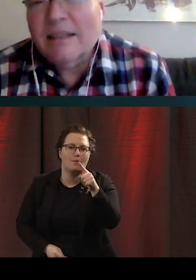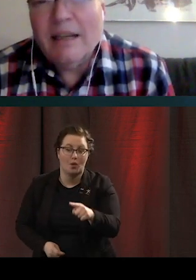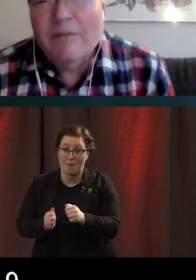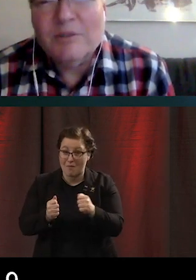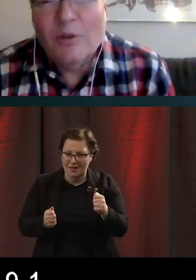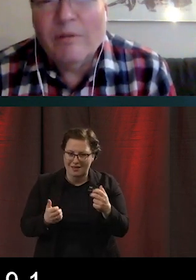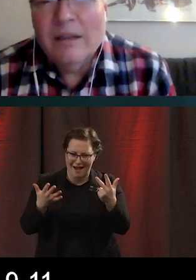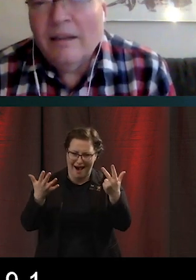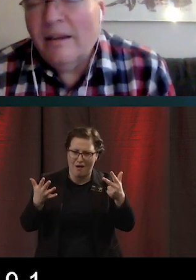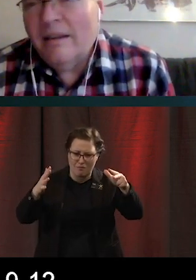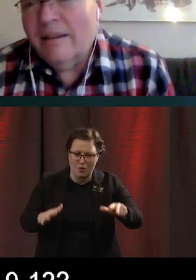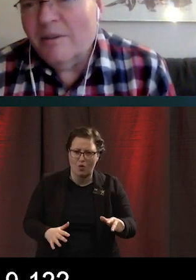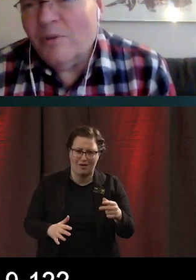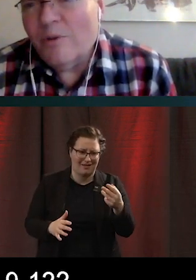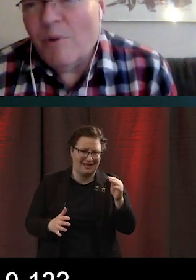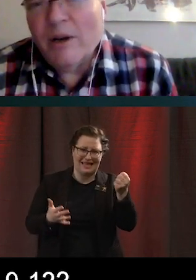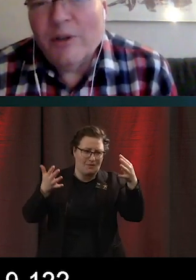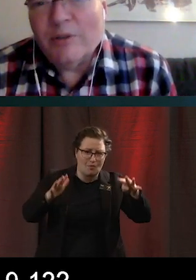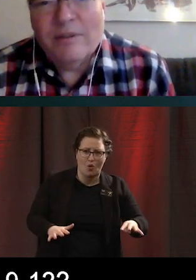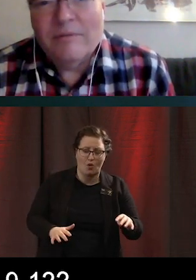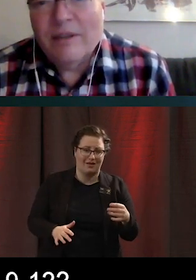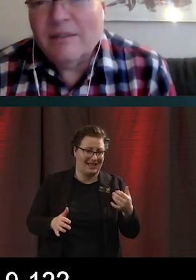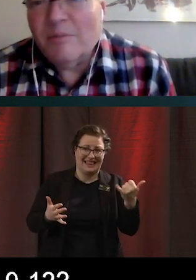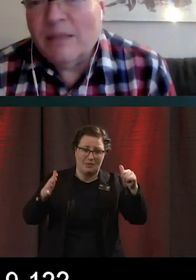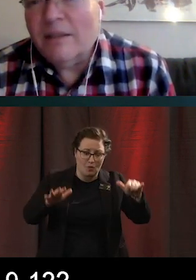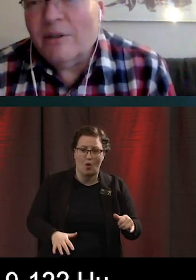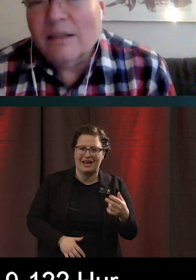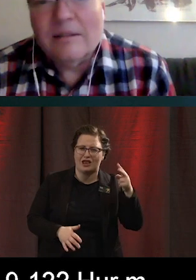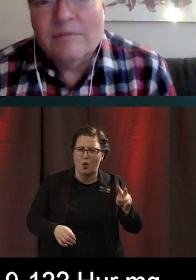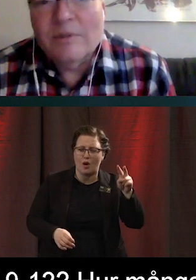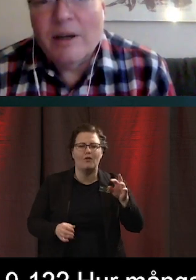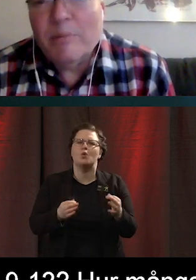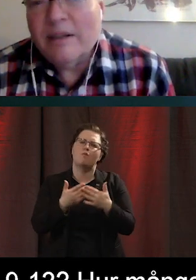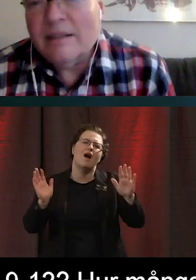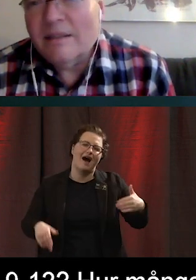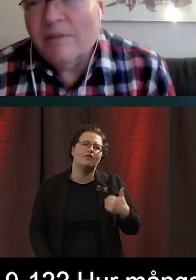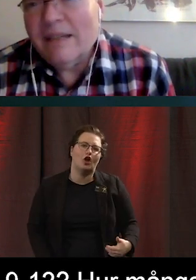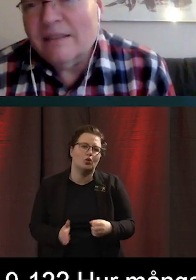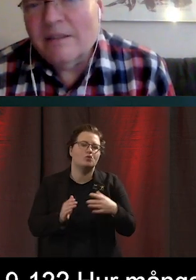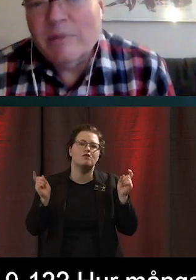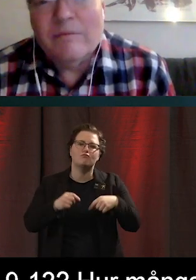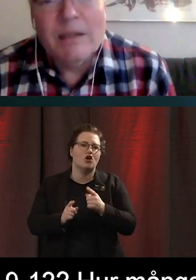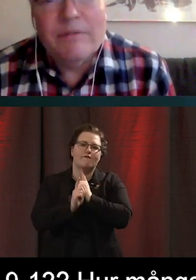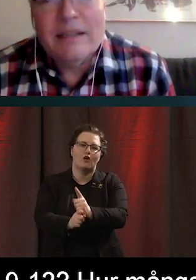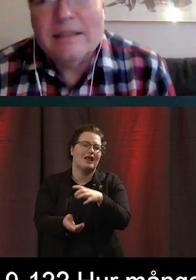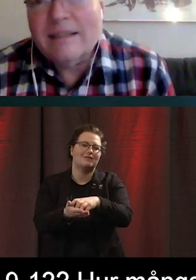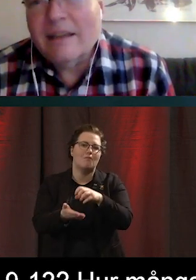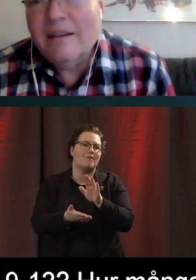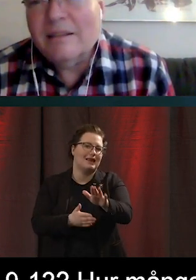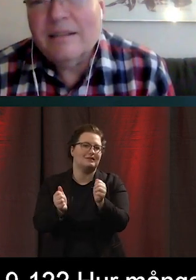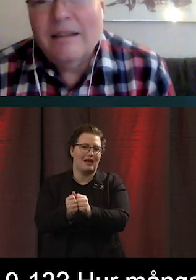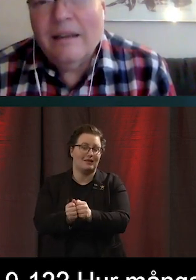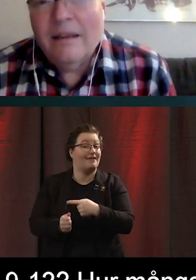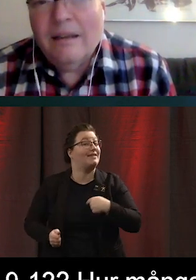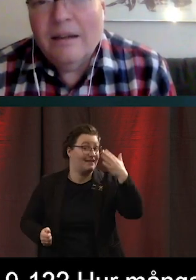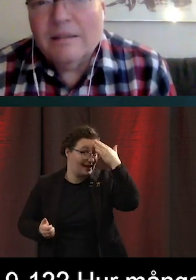tio, elva, tolv. Och hur många har dött för att de inte har kunnat göra på rätt sätt. Vi vet inte. Men det finns risk